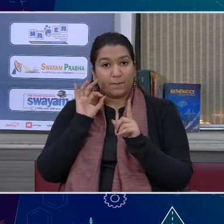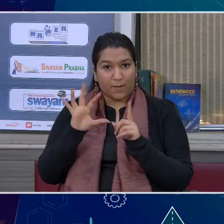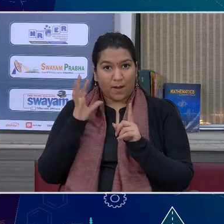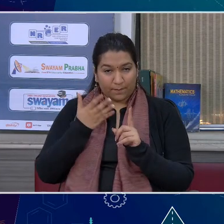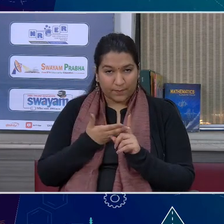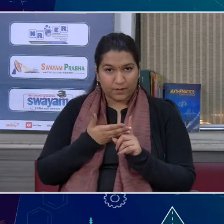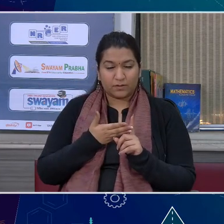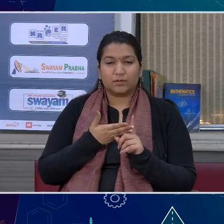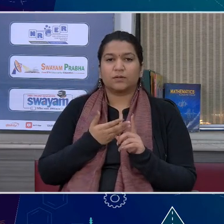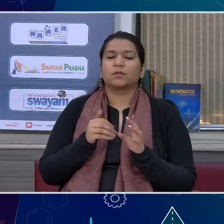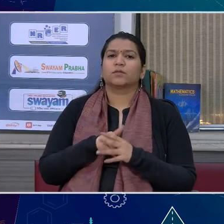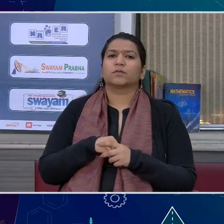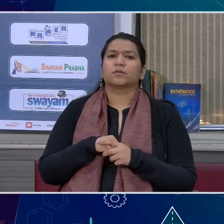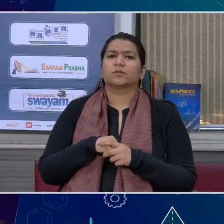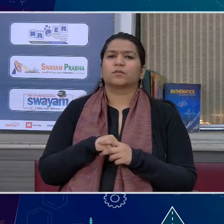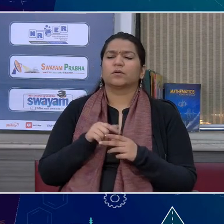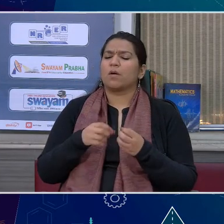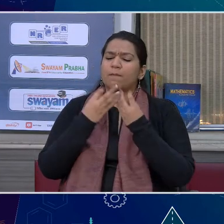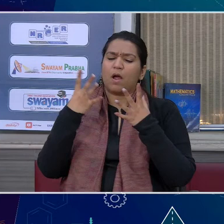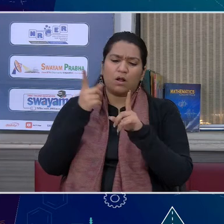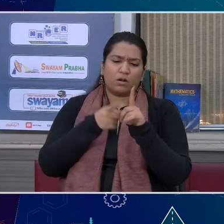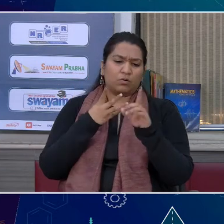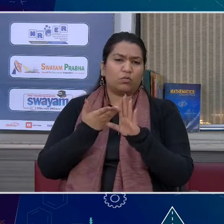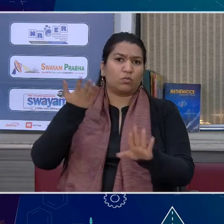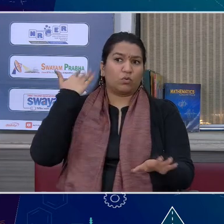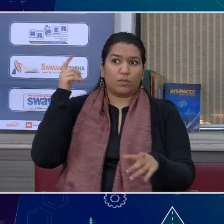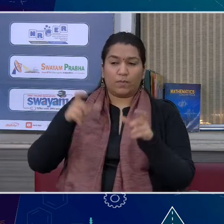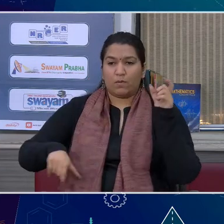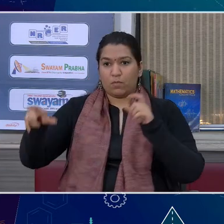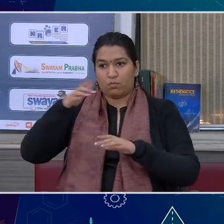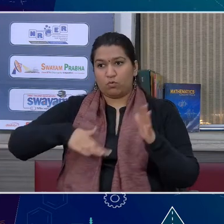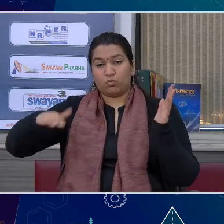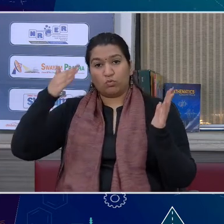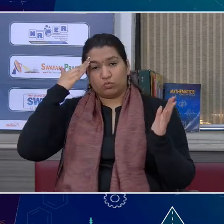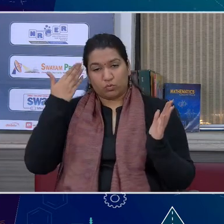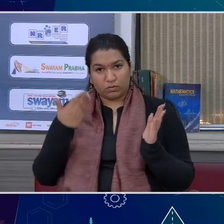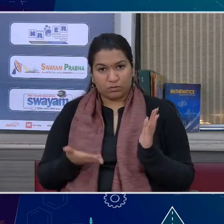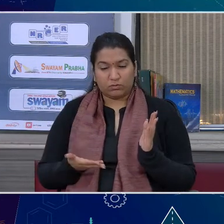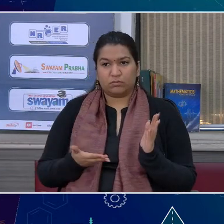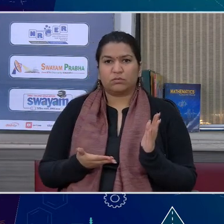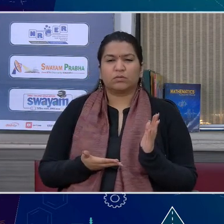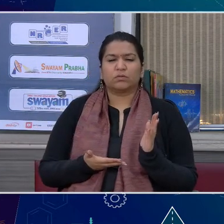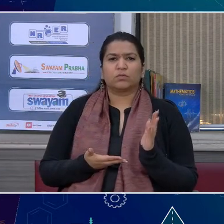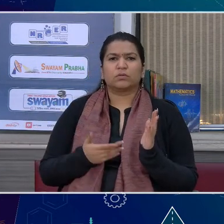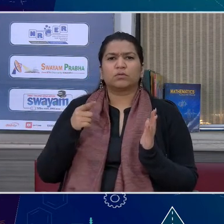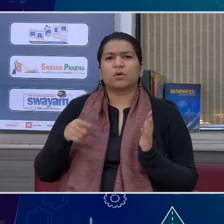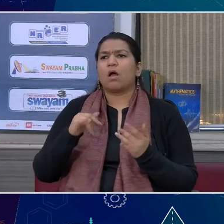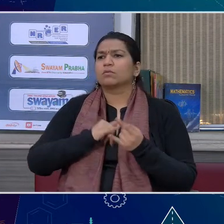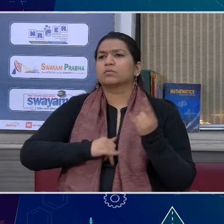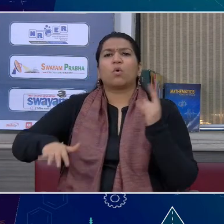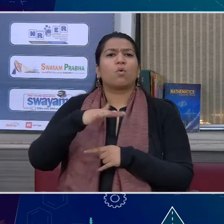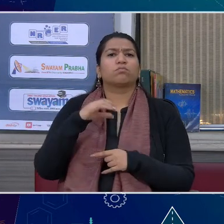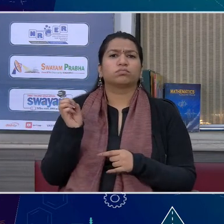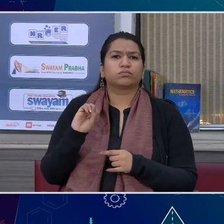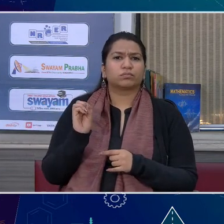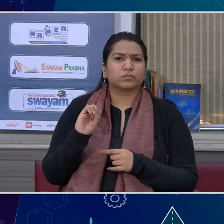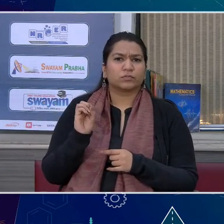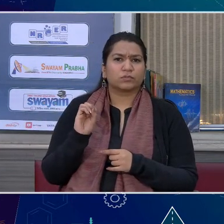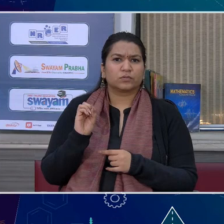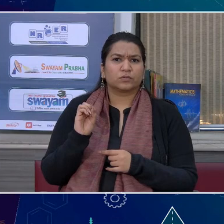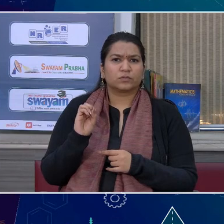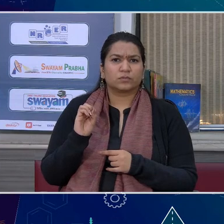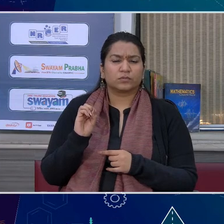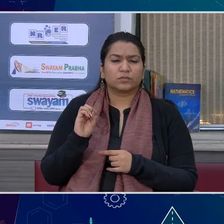देरे जब अजारों साल पहले जब मनुश्य इस दर्थी पर प्रकट हुआ होगा तब किसी प्रकट कर समाज नहीं होगा समाज जो